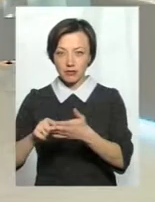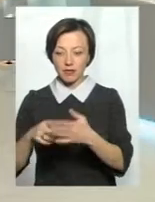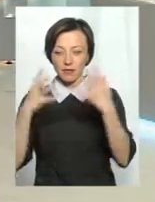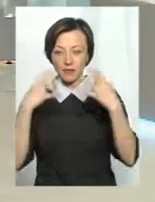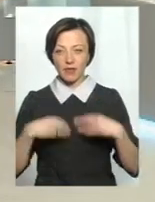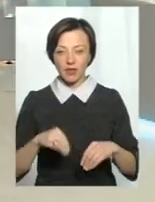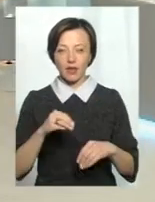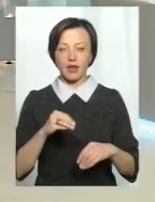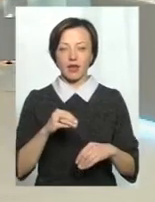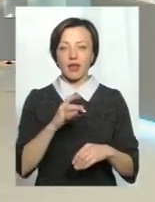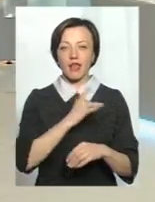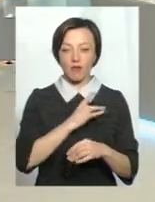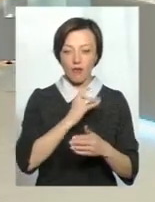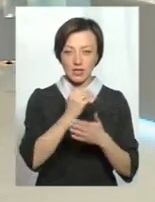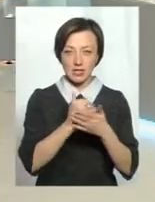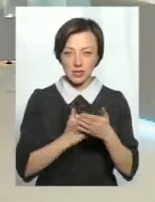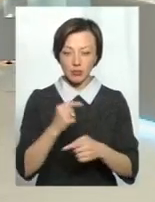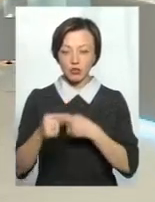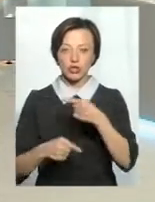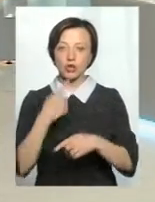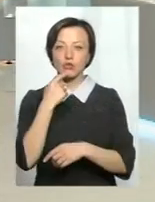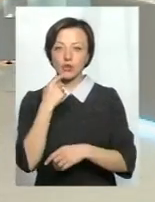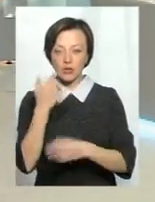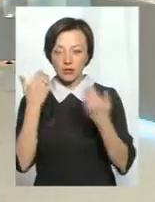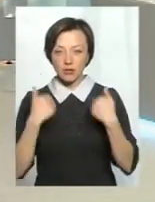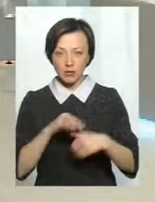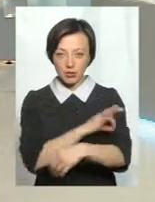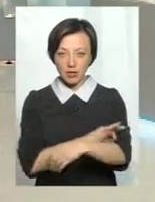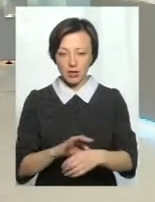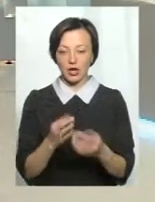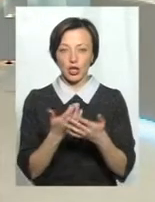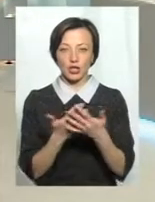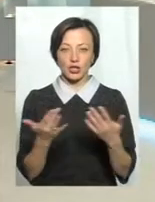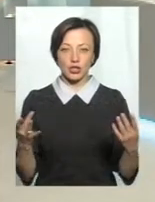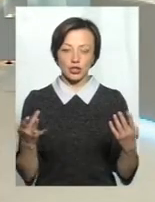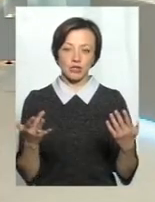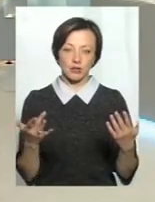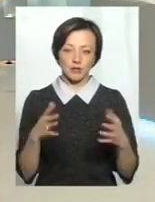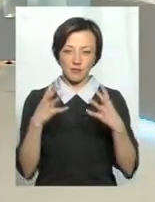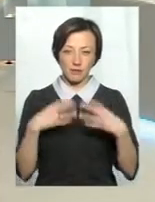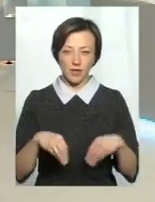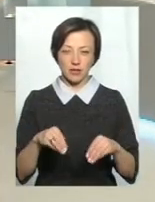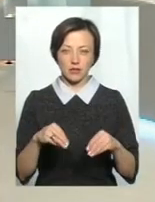нервової системи і через нервову систему судиної стінки, і регуляція інших органів і систем.